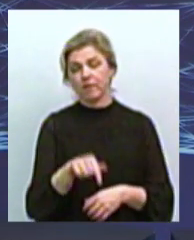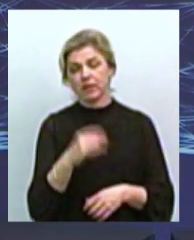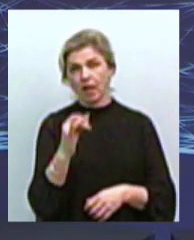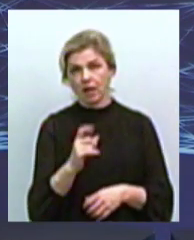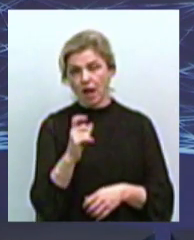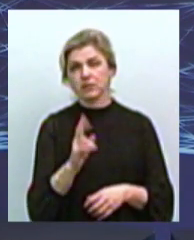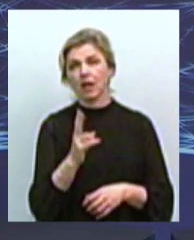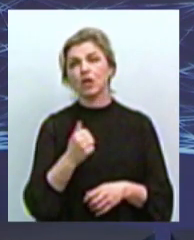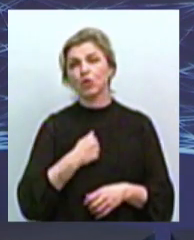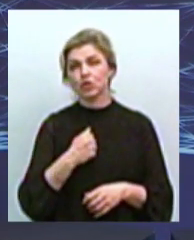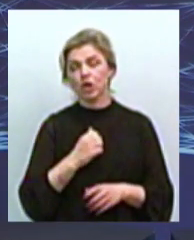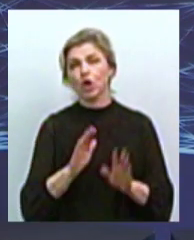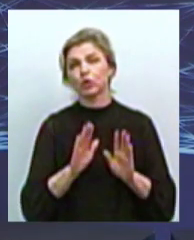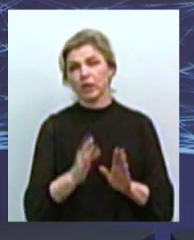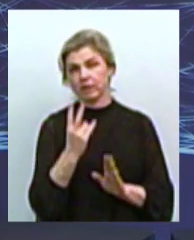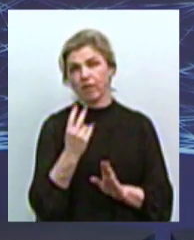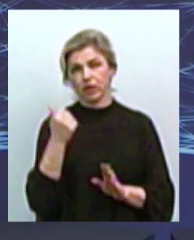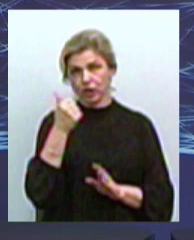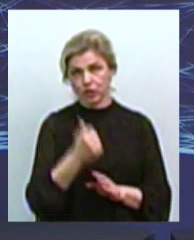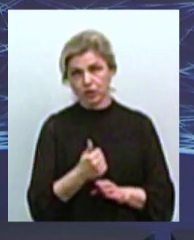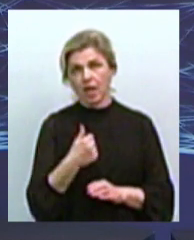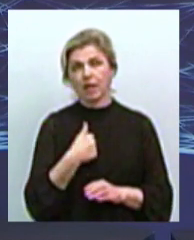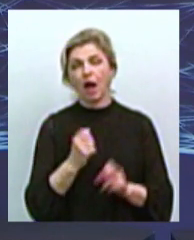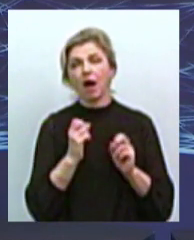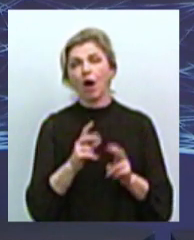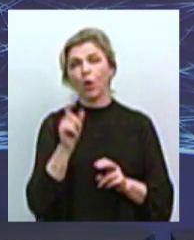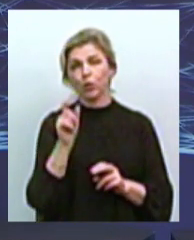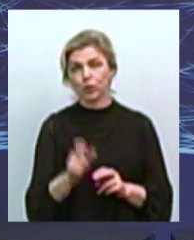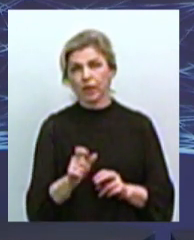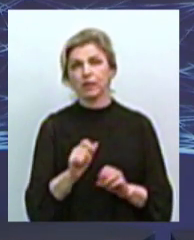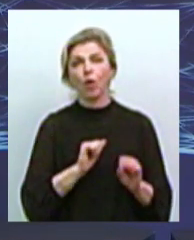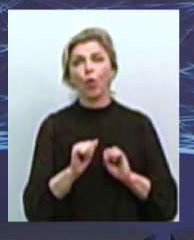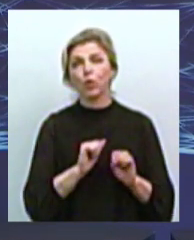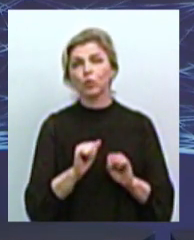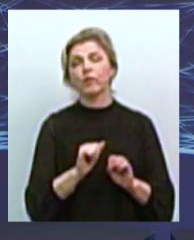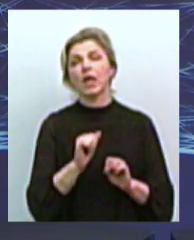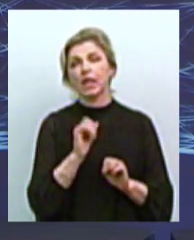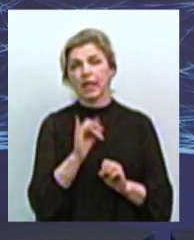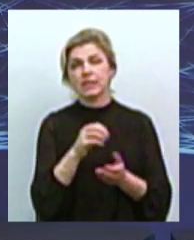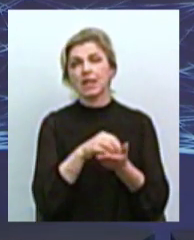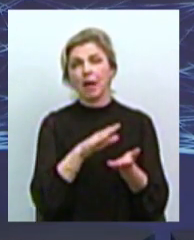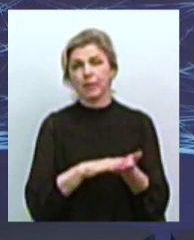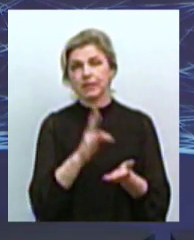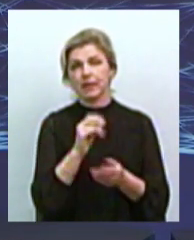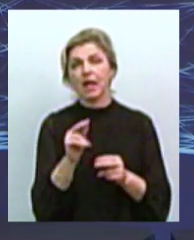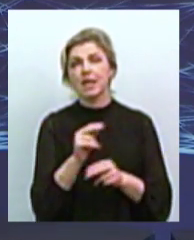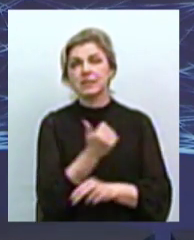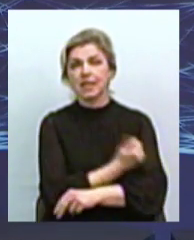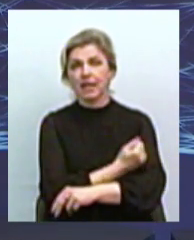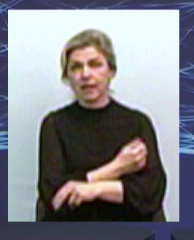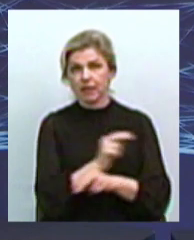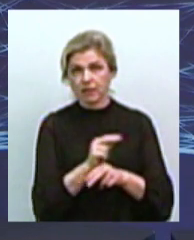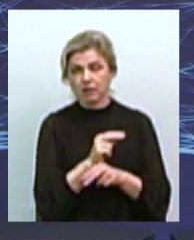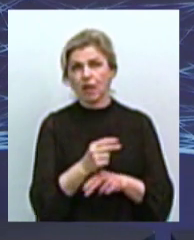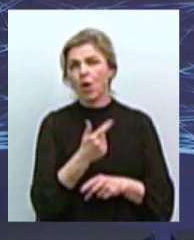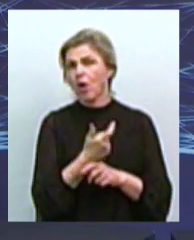жаль, тільки два тижні, але я, як людина, яка координує відлов та записи на стерилізацію, можу сказати, що величезна кількість людей